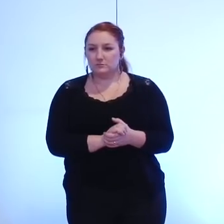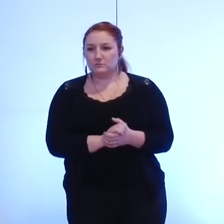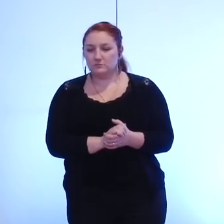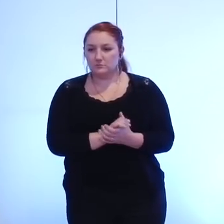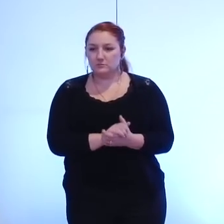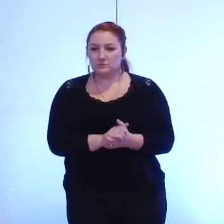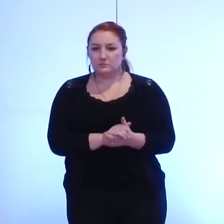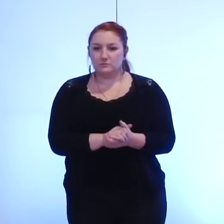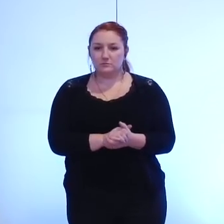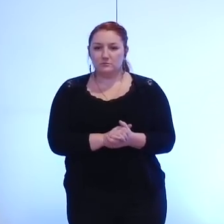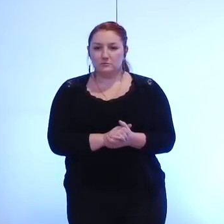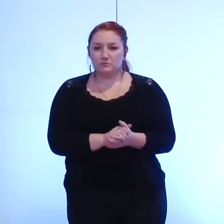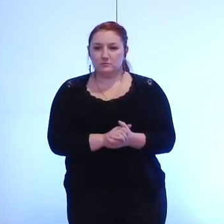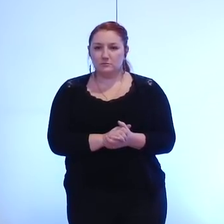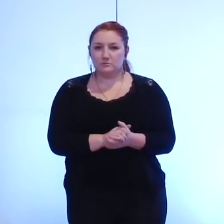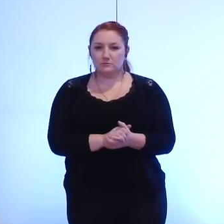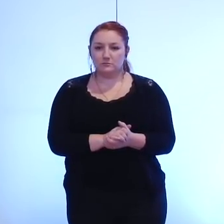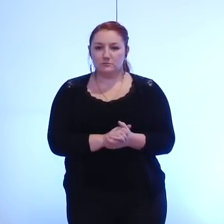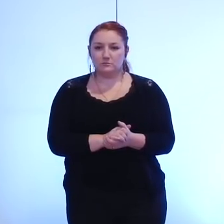Bernard, tu as le droit de faire l'appel.